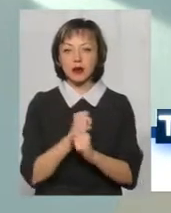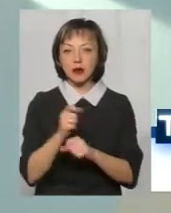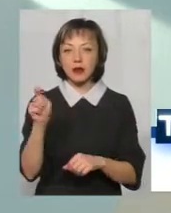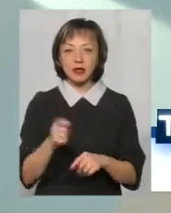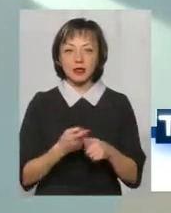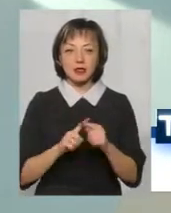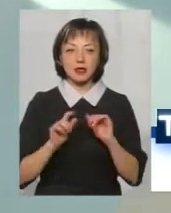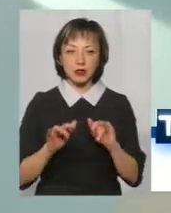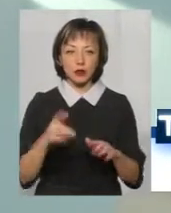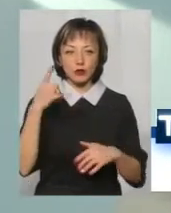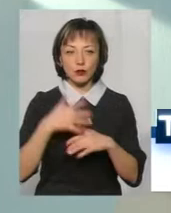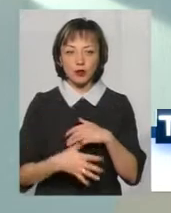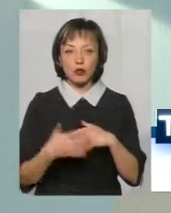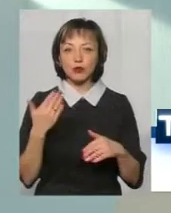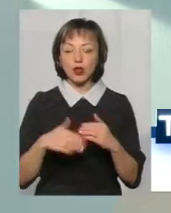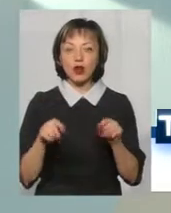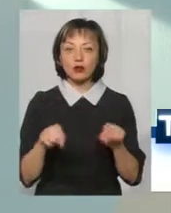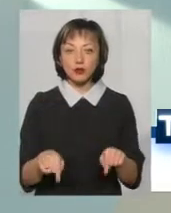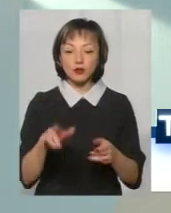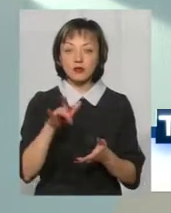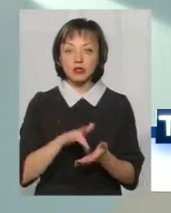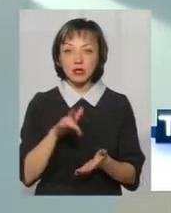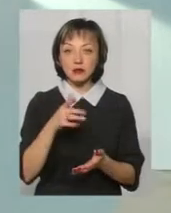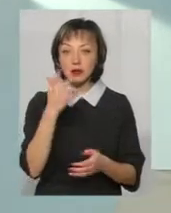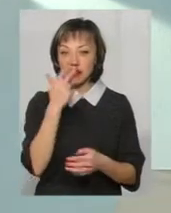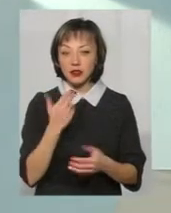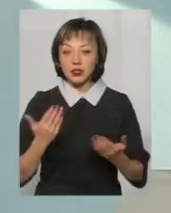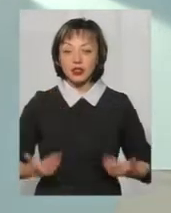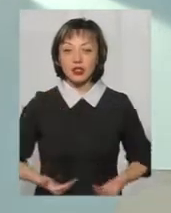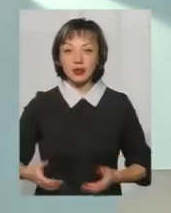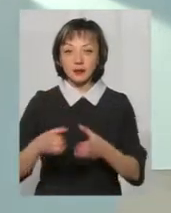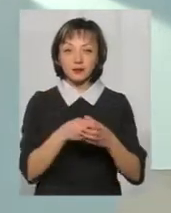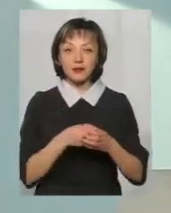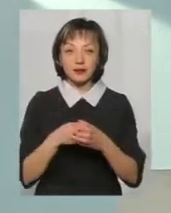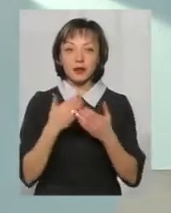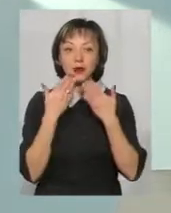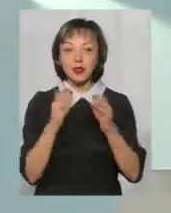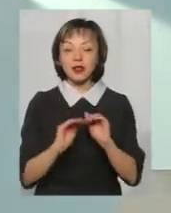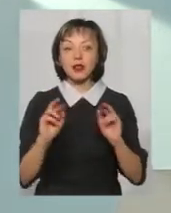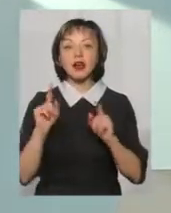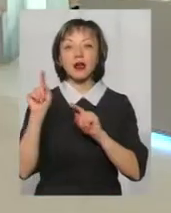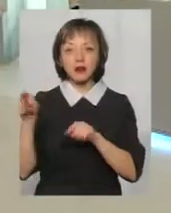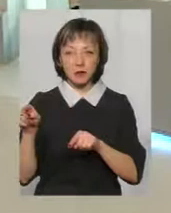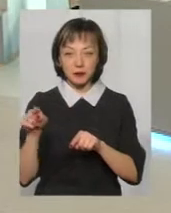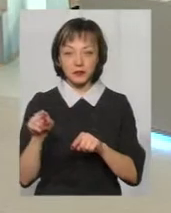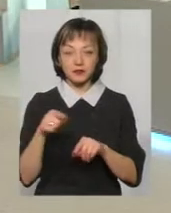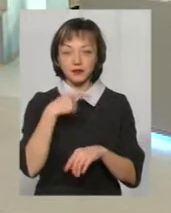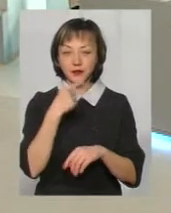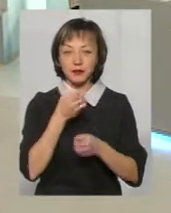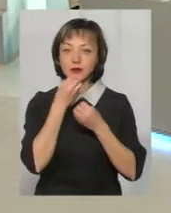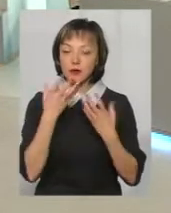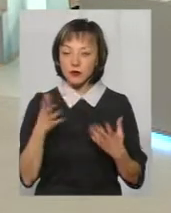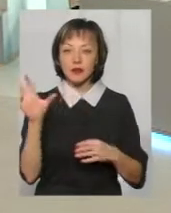сьогодні на цей захід, розумієте, і вони вже тут, вони в Центрі привикли жити однією сім'єю. І я питаюсь, діти, як вам там? Вони кажуть,